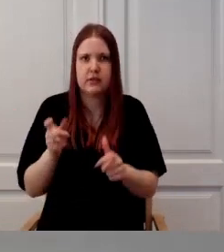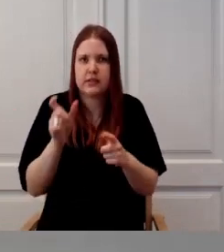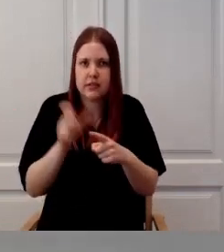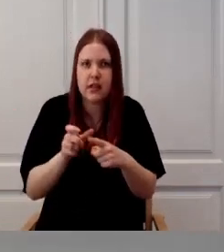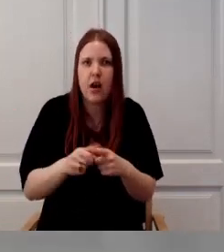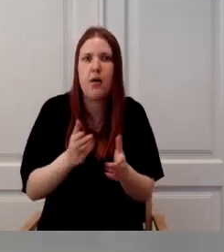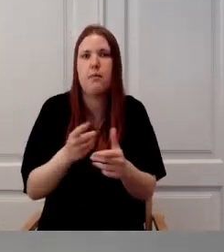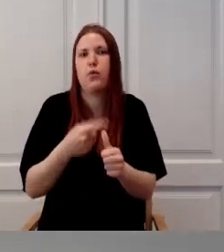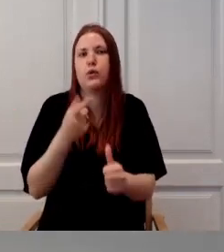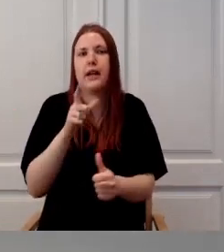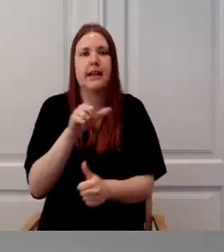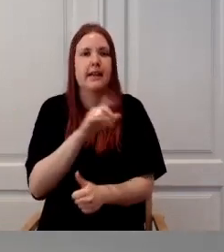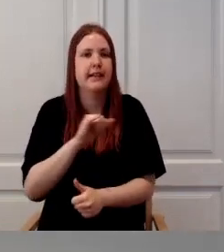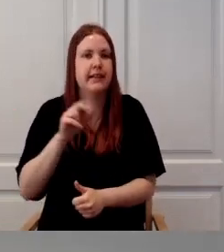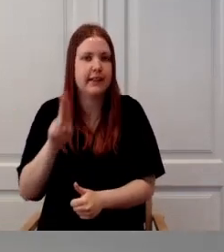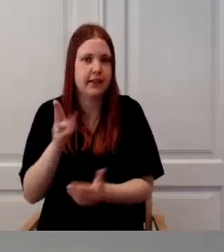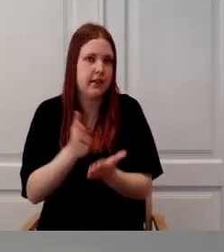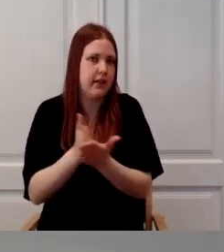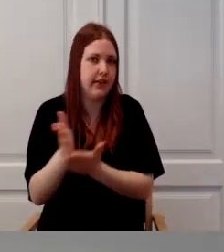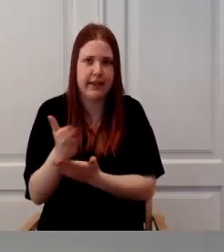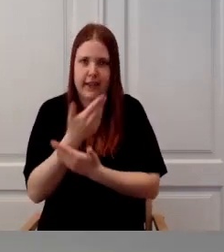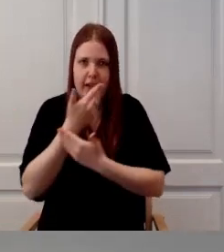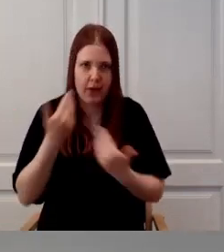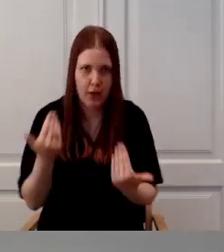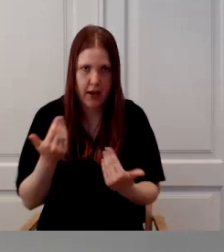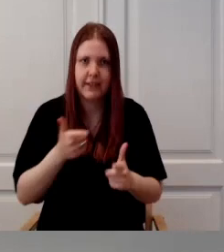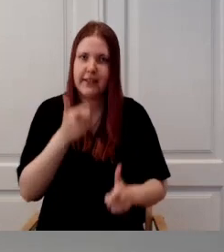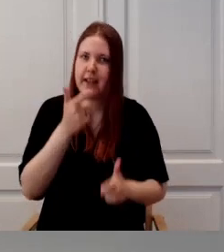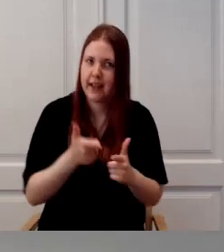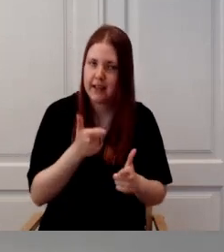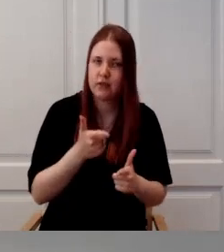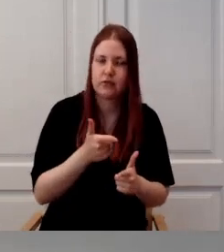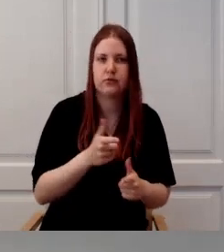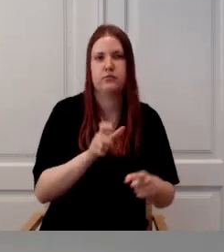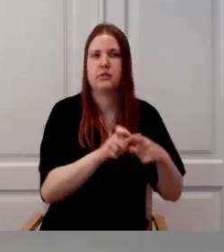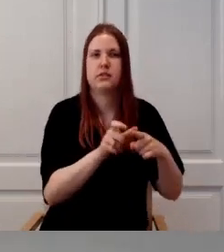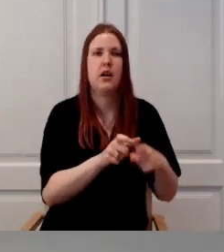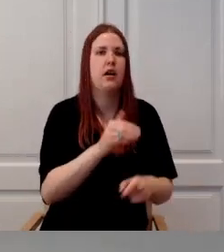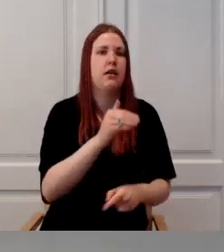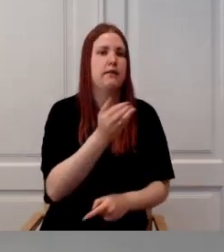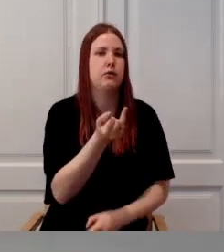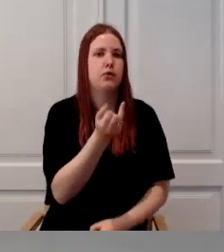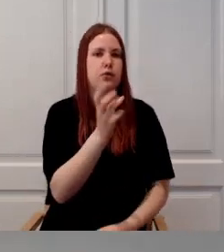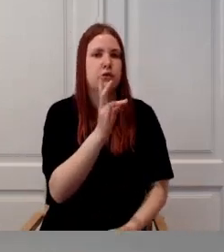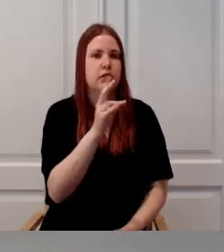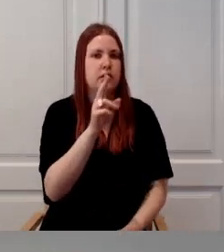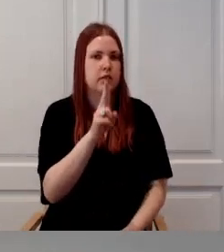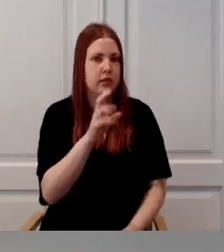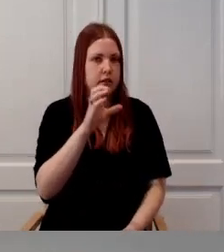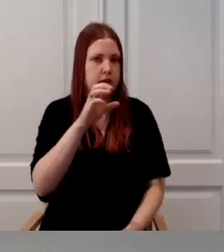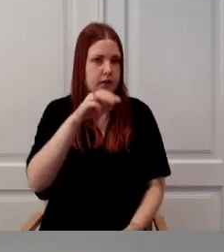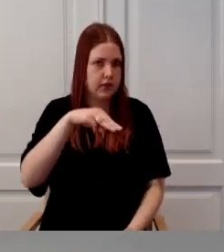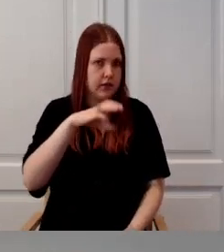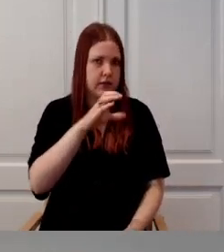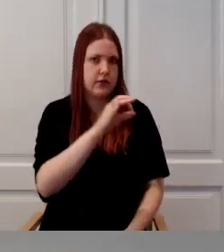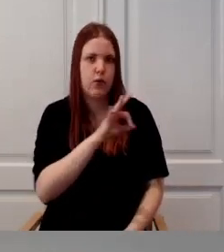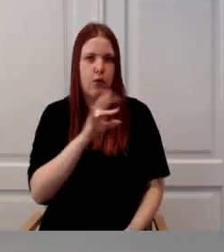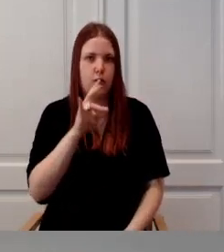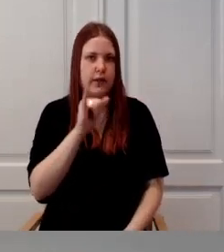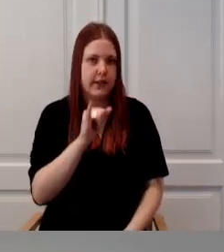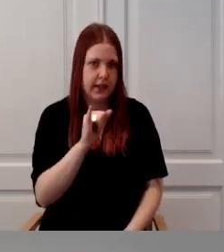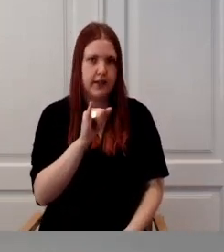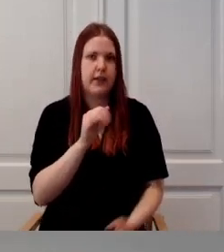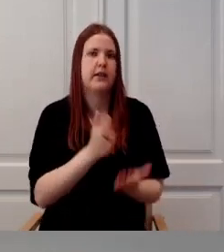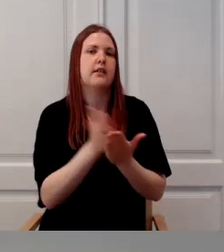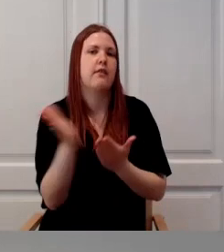kõigusaktis ei ole olemas. On olemas funksiooni kõrvale kalle. Teine asja on see ka, et on hakkanud ka tekkima puude